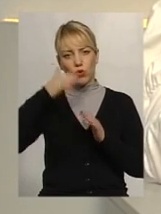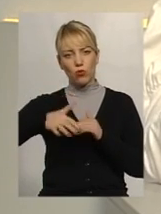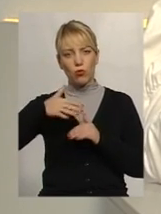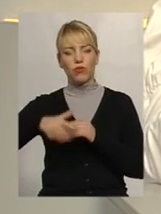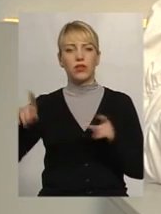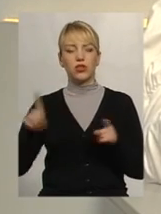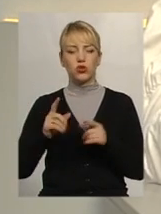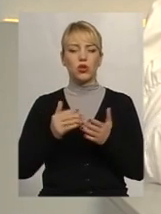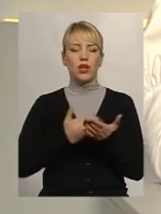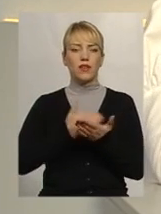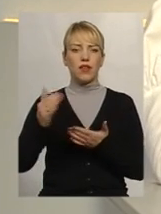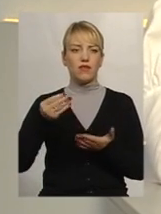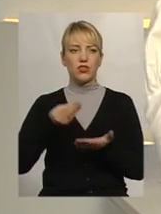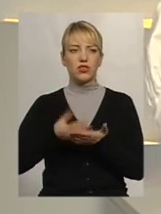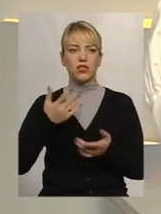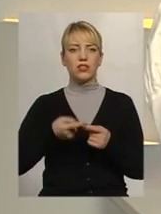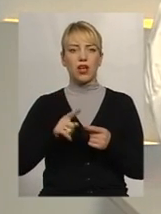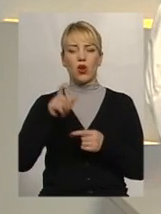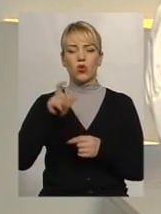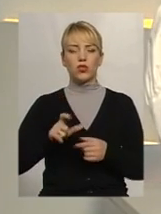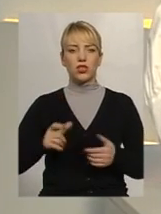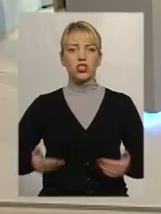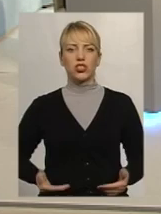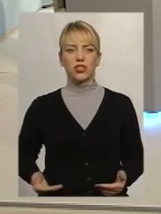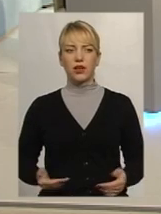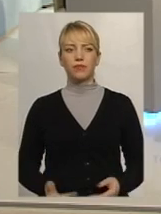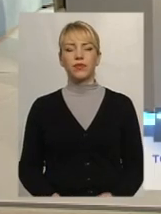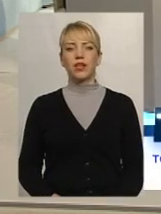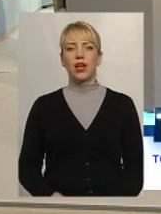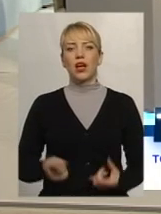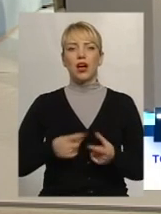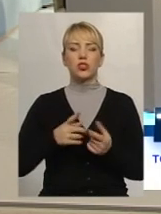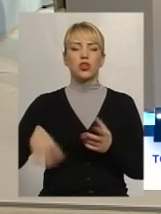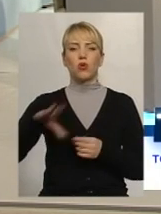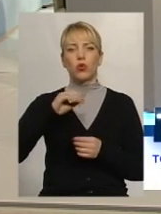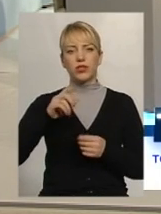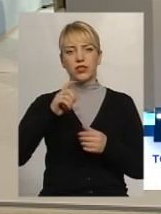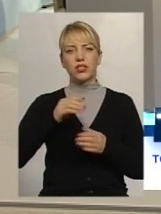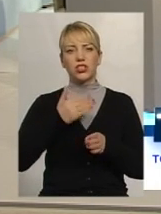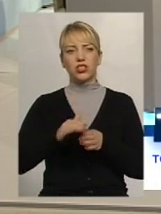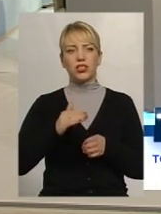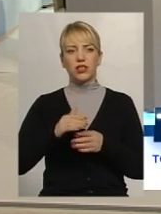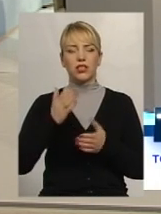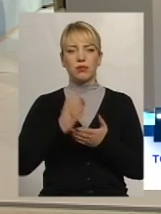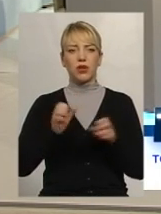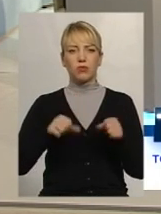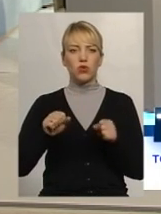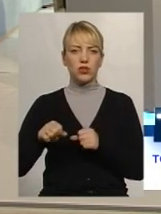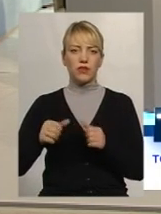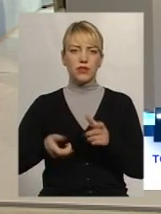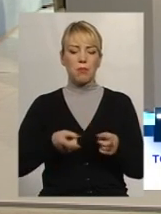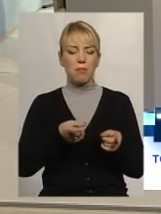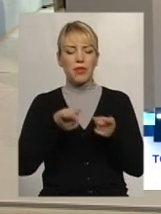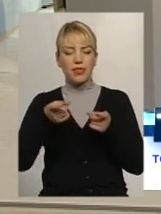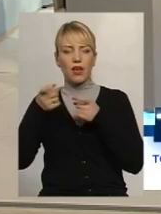найвища цінність – це людське життя. Пане Сергію, а чи у всіх частинах в Україні мають можливість підтягуватись до вищого рівня?